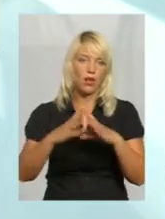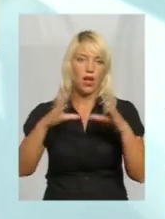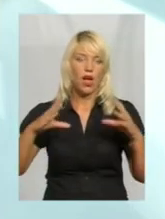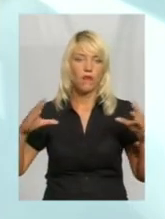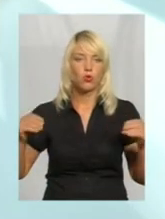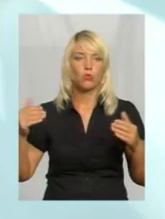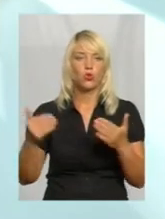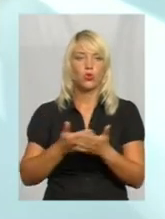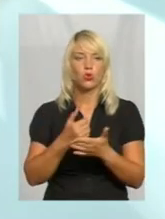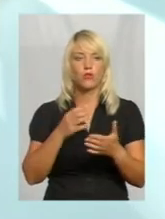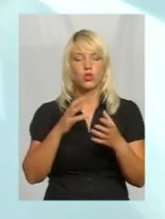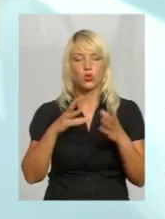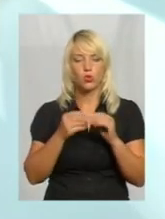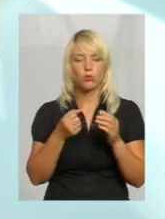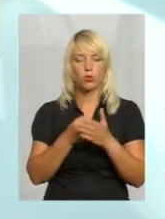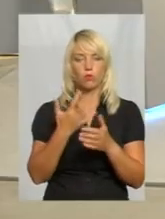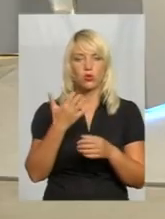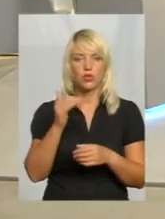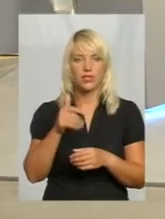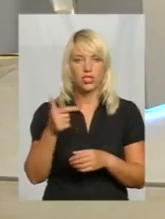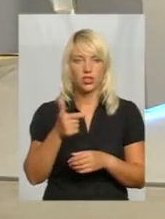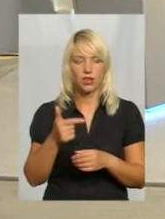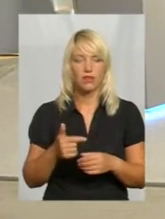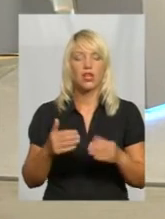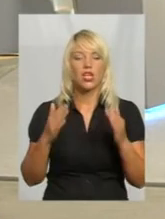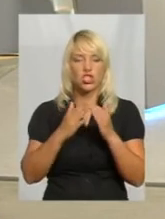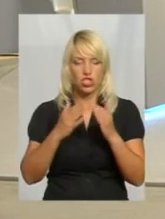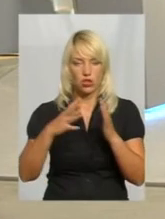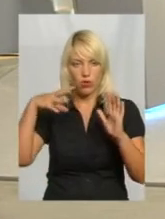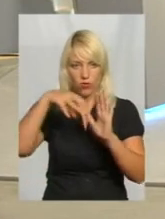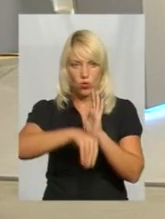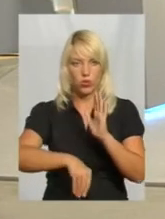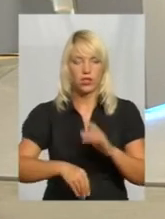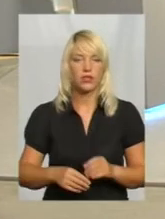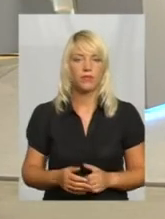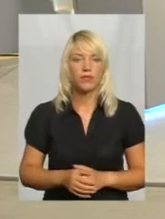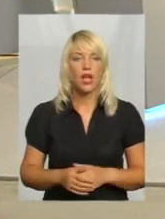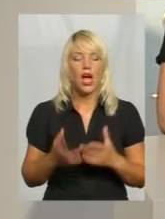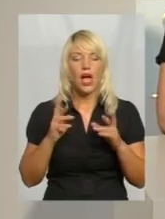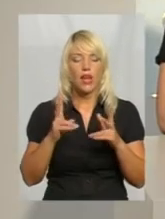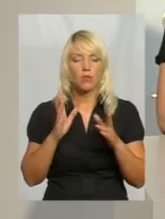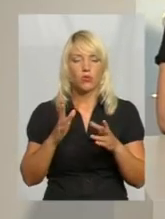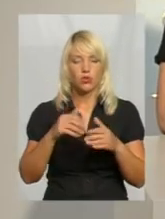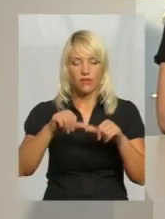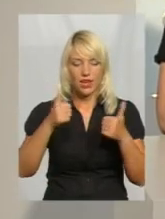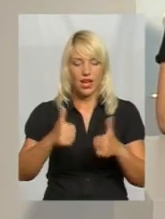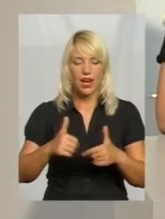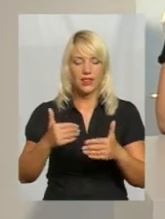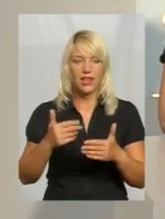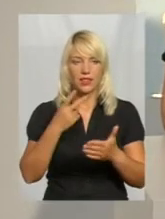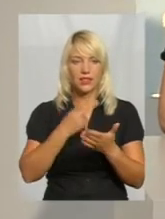в сумі до 500 тисяч гривень. Тобто житло для лікарів теж входить? Житло входить, так. А от як буде виглядати нова сільська